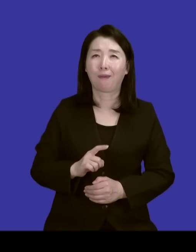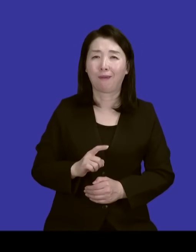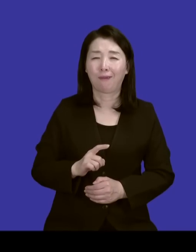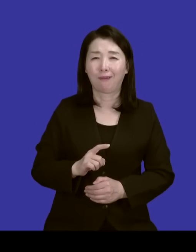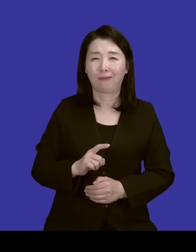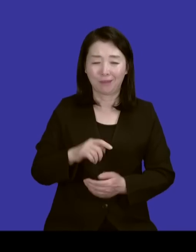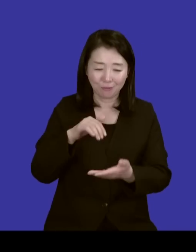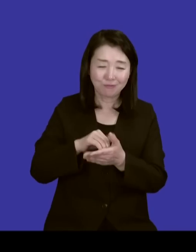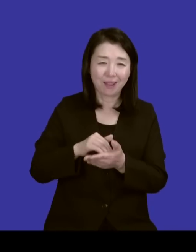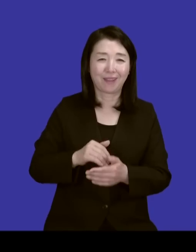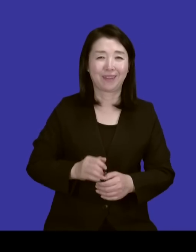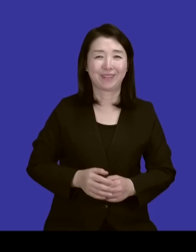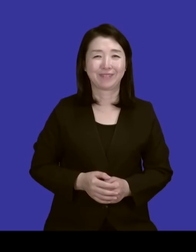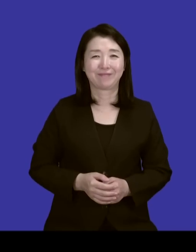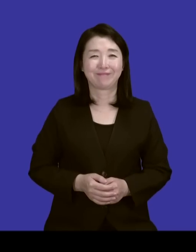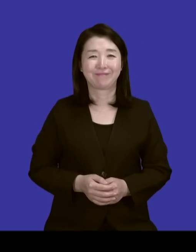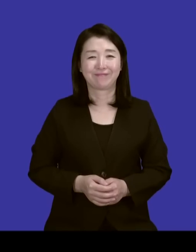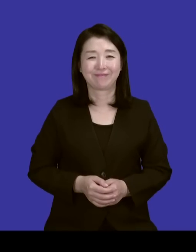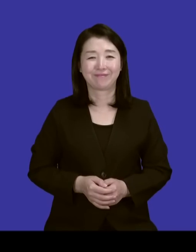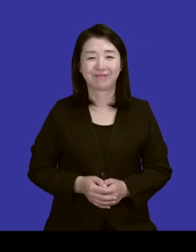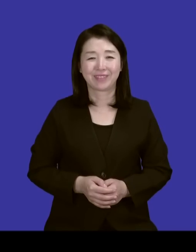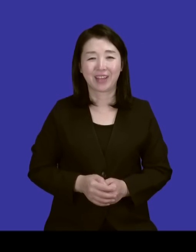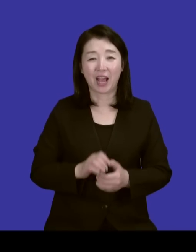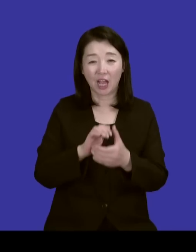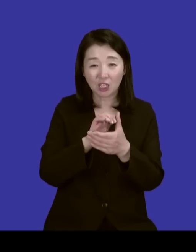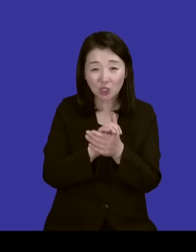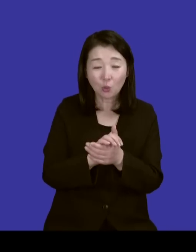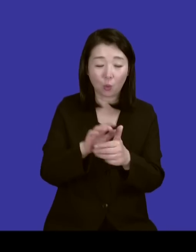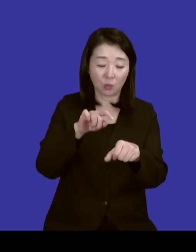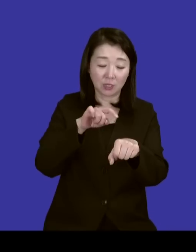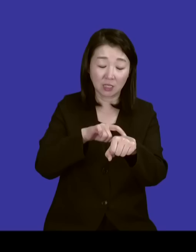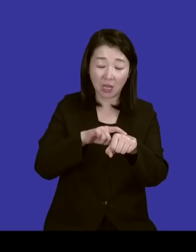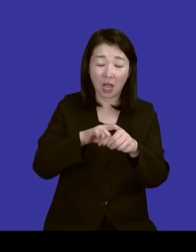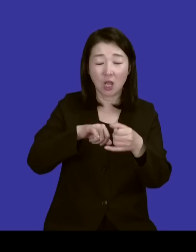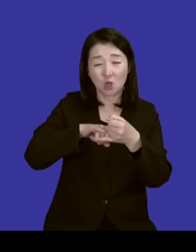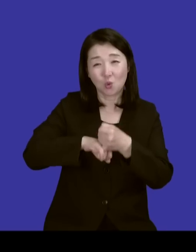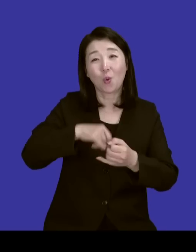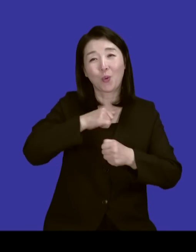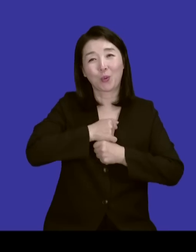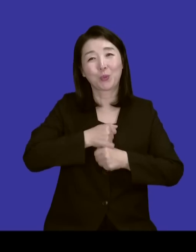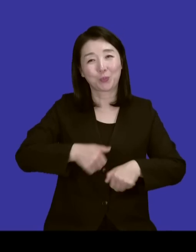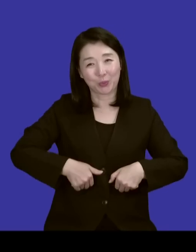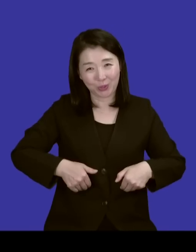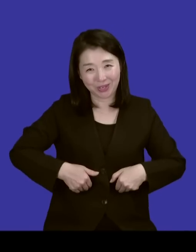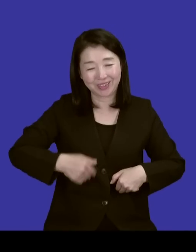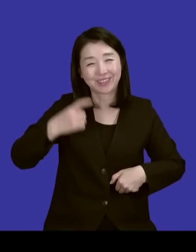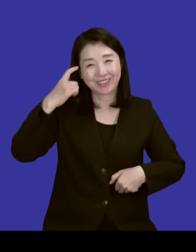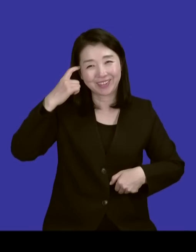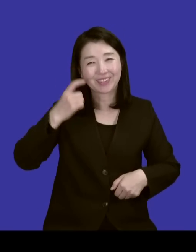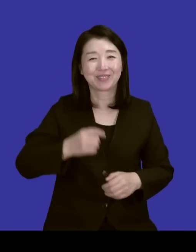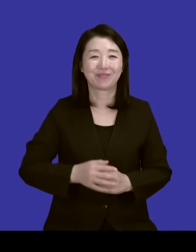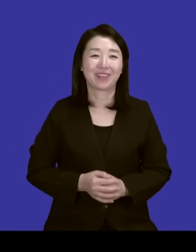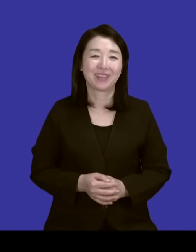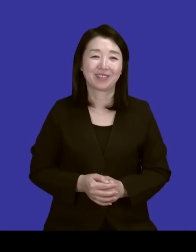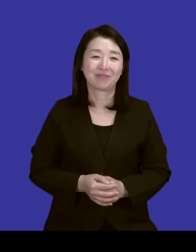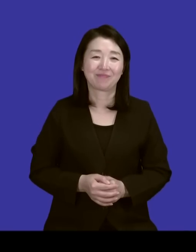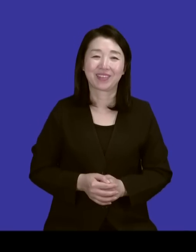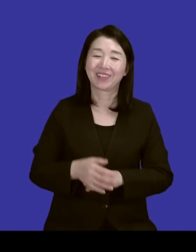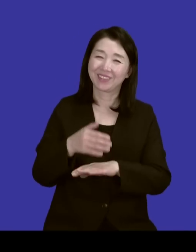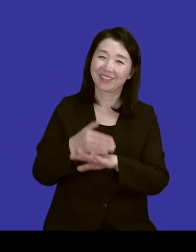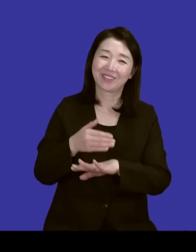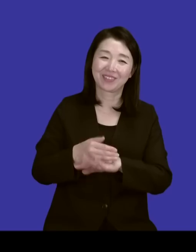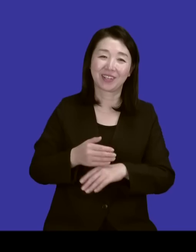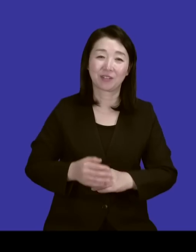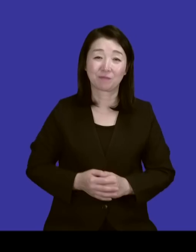너무 반성이 되는 거예요. 기도 시간을 절대적으로 사수해야겠다라는 생각이 너무 많이 들었습니다. 감사합니다.